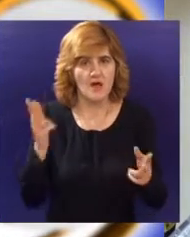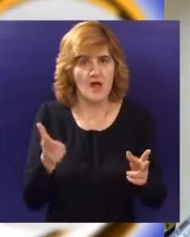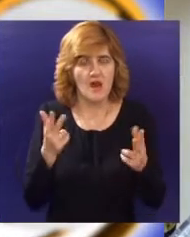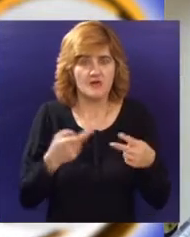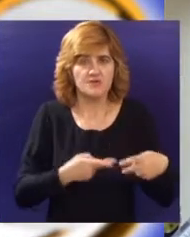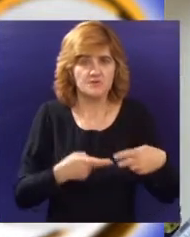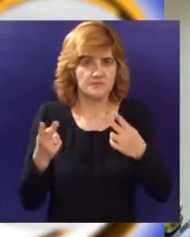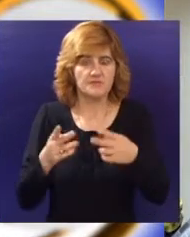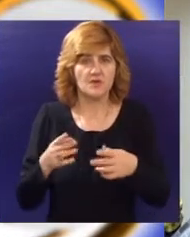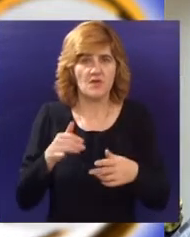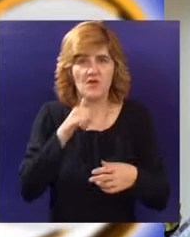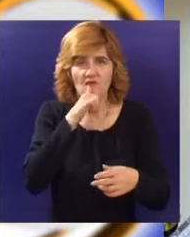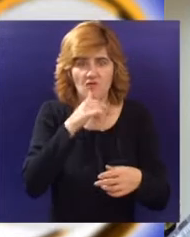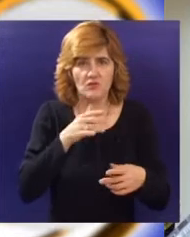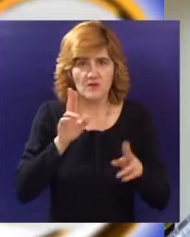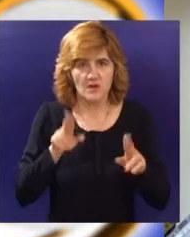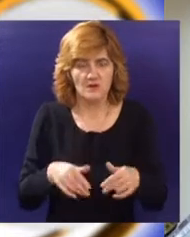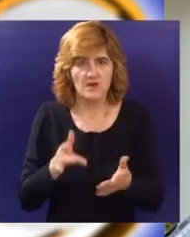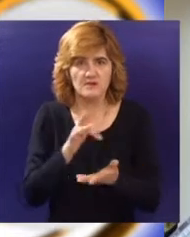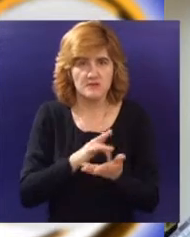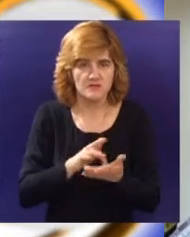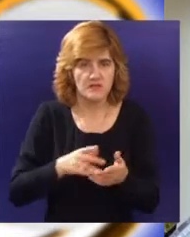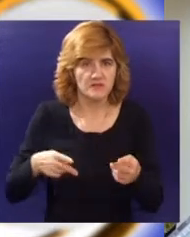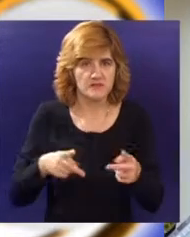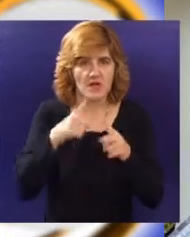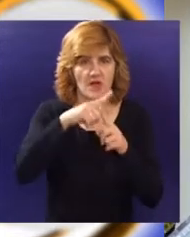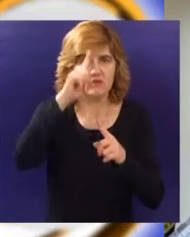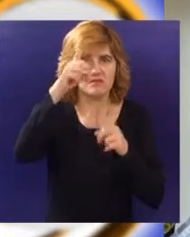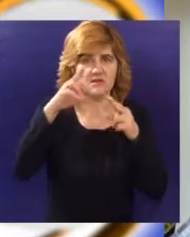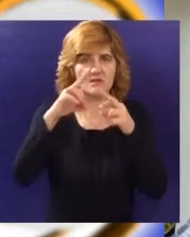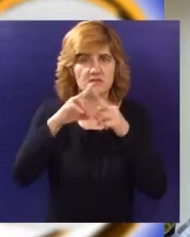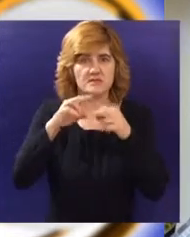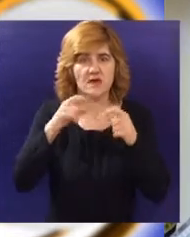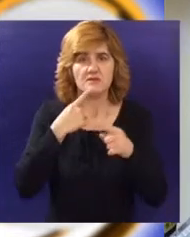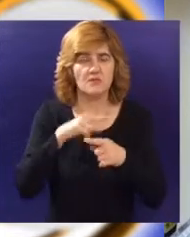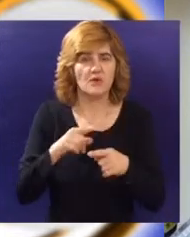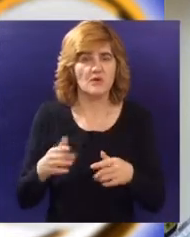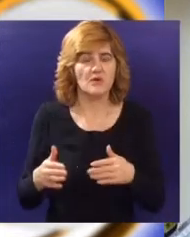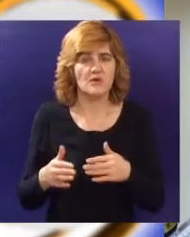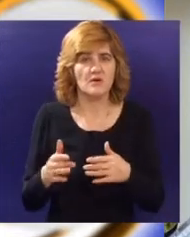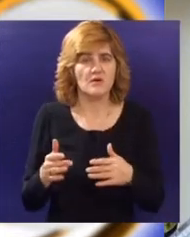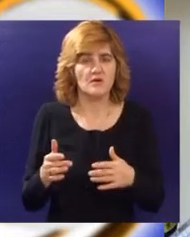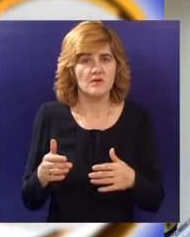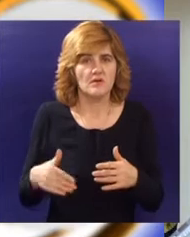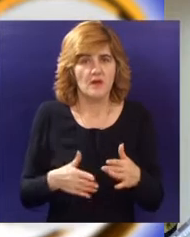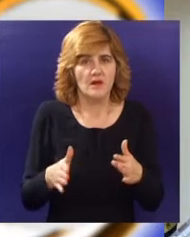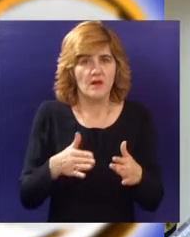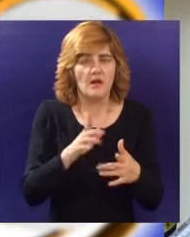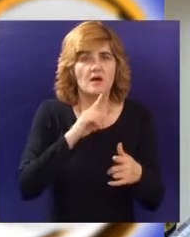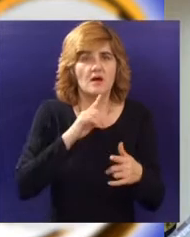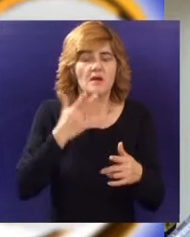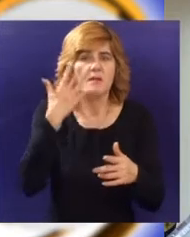dakle TISA postoji na Senti, Subotice ima slobodnu zonu kao jedan od pet gradova u zemlji